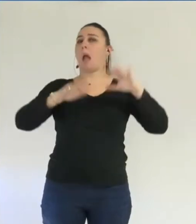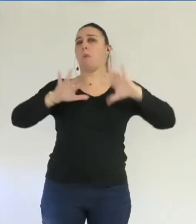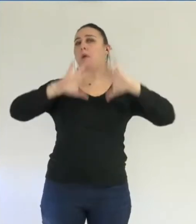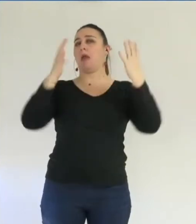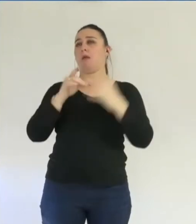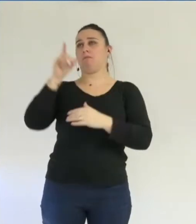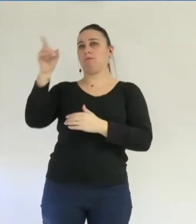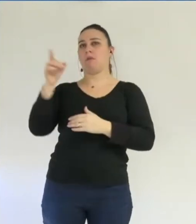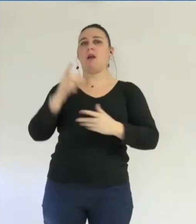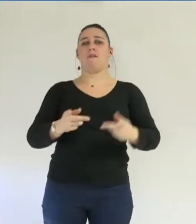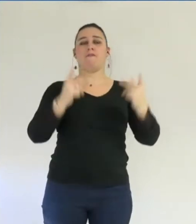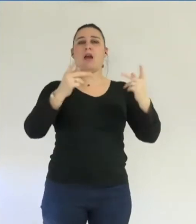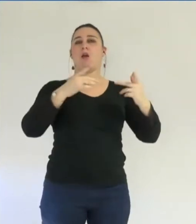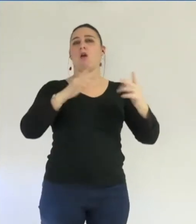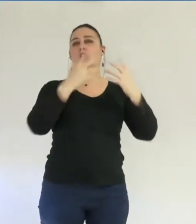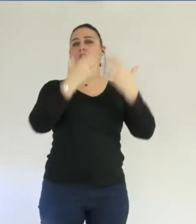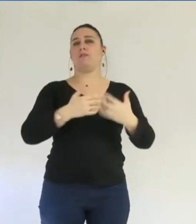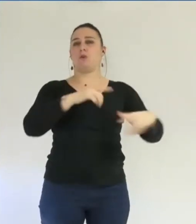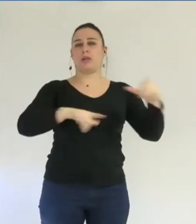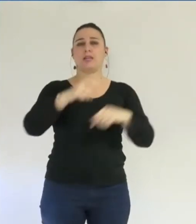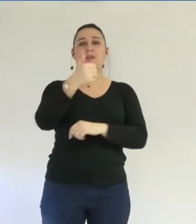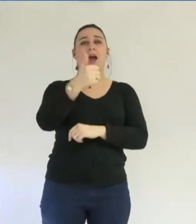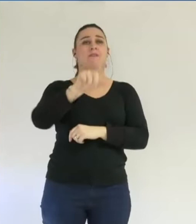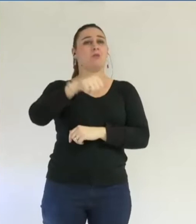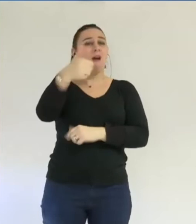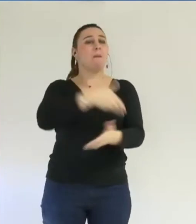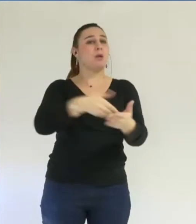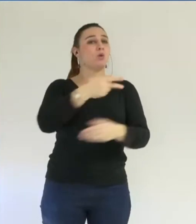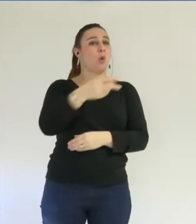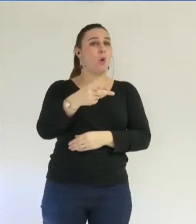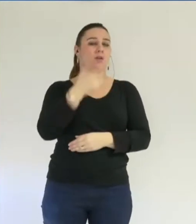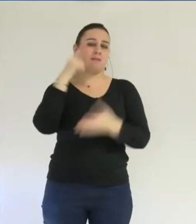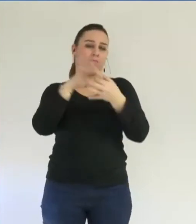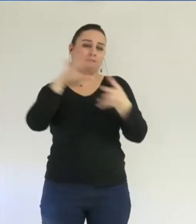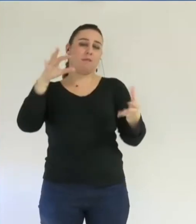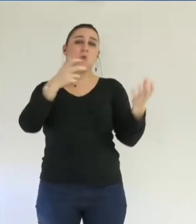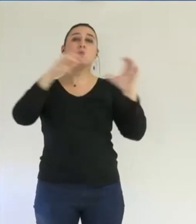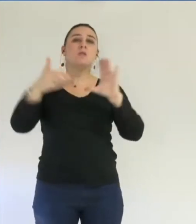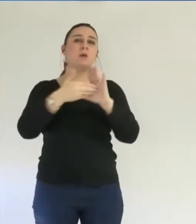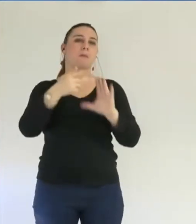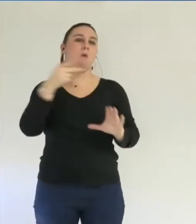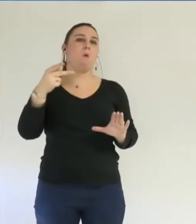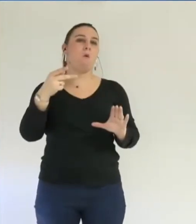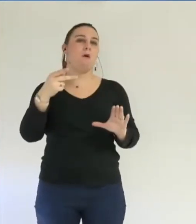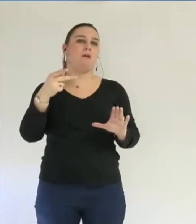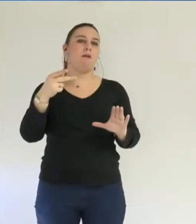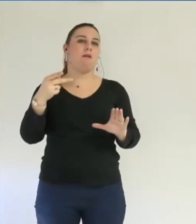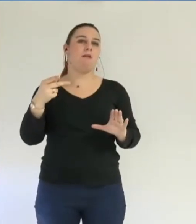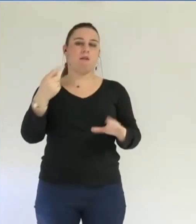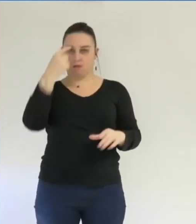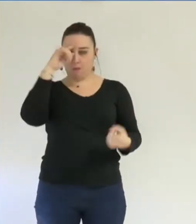la valeur locative de ce bien à 1,1 million d'euros soit une différence de 800 000 euros au profit